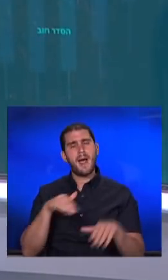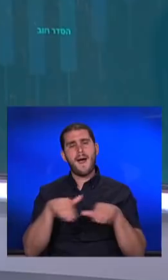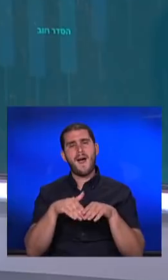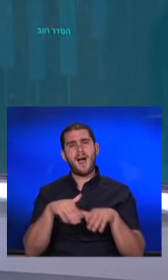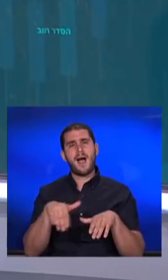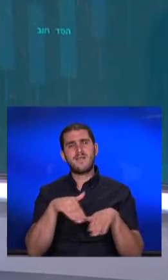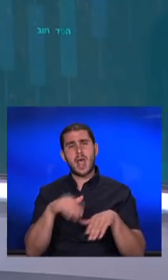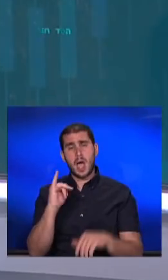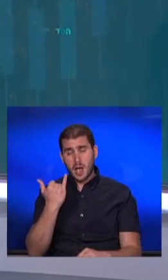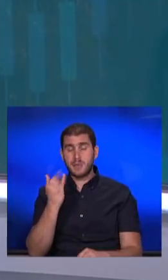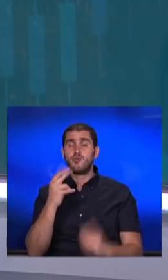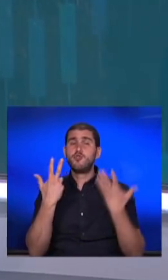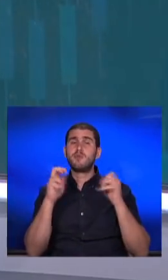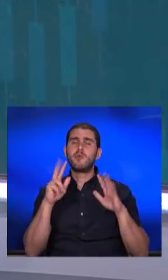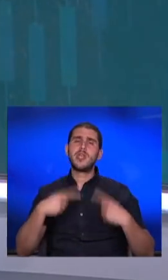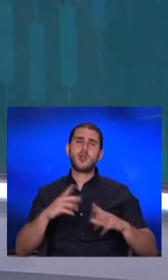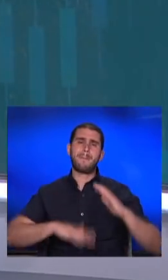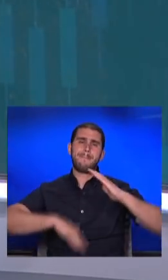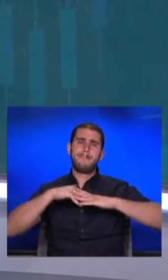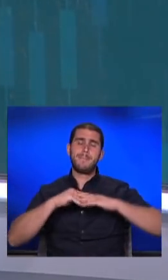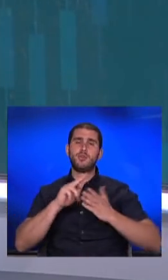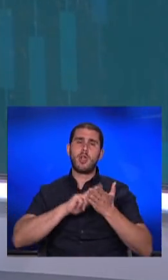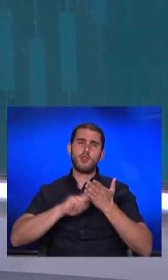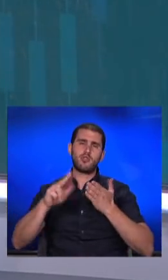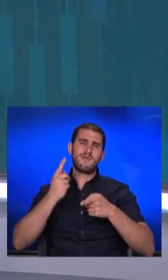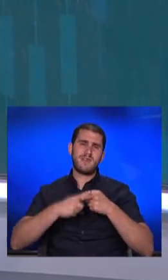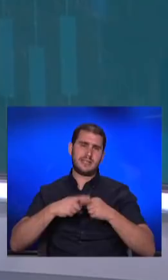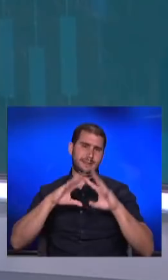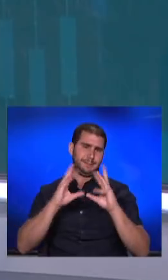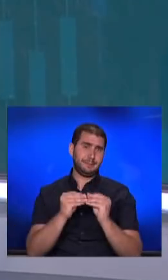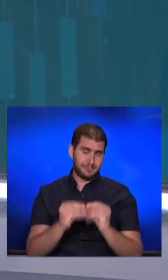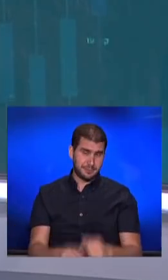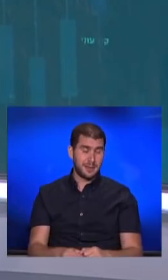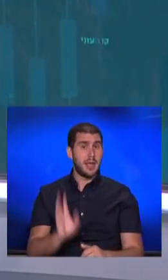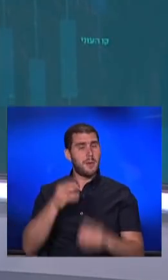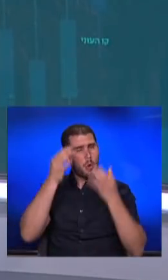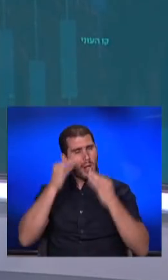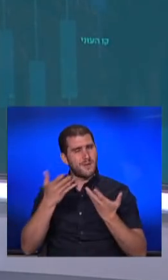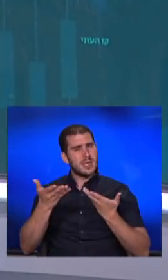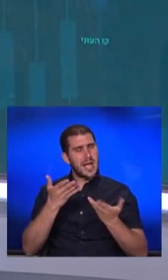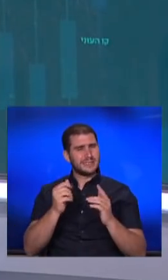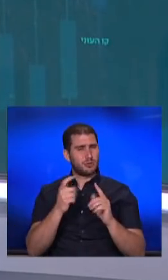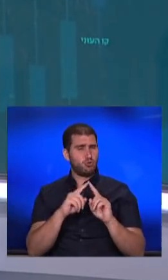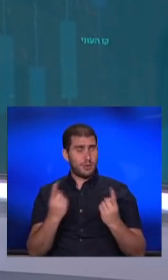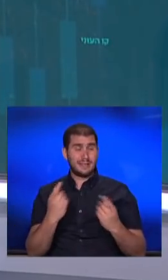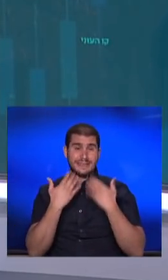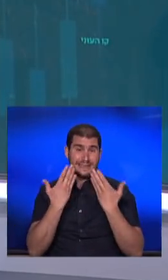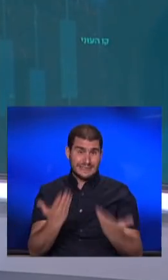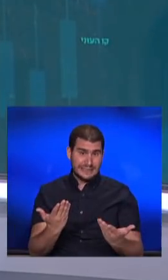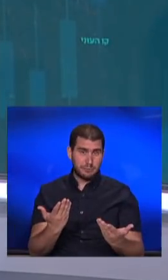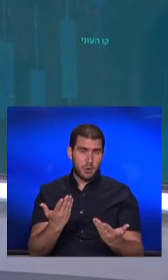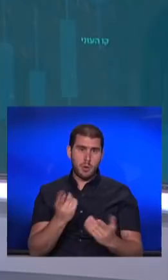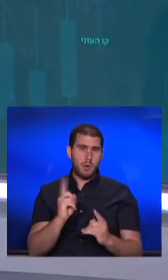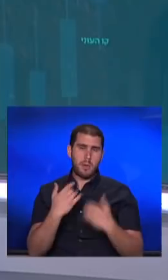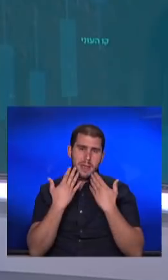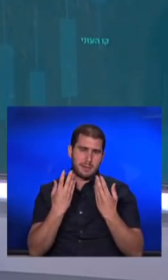אבל ל-88 ימים בלבד, שלושה חודשים וחצי בסך הכל. ועם כל הכבוד ליחס השונה, הסיפור הזה לא מבשר